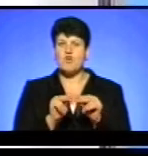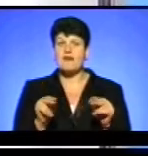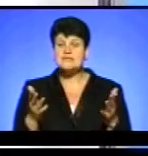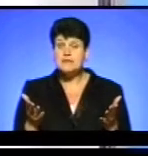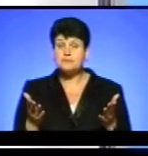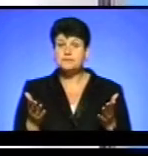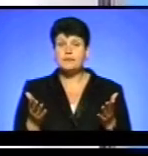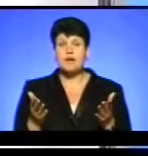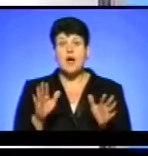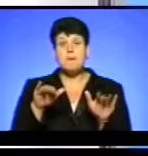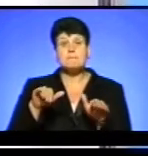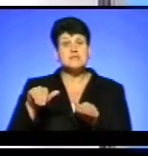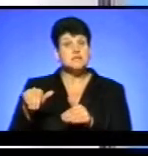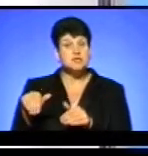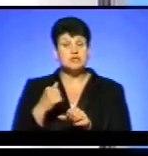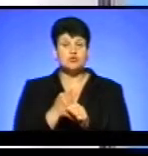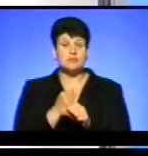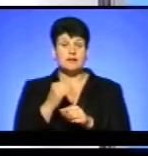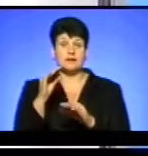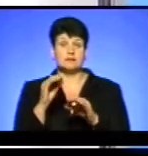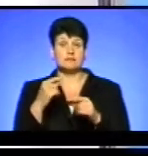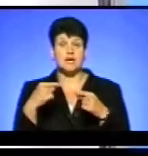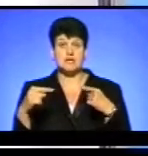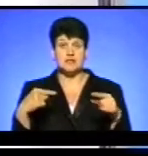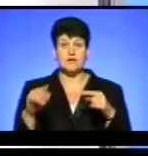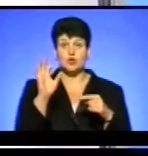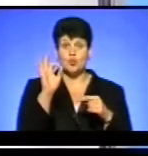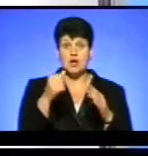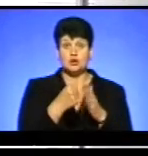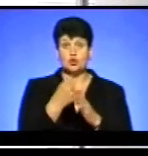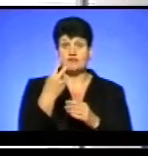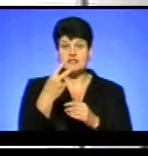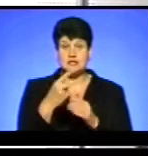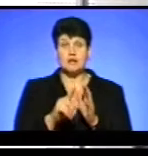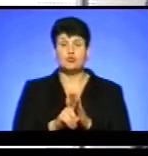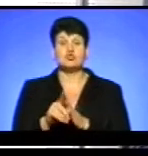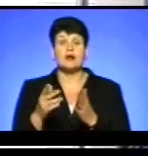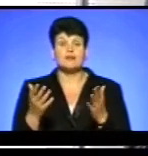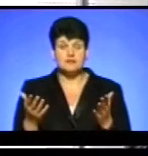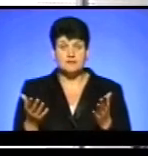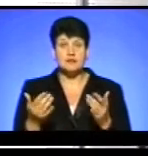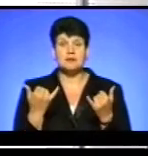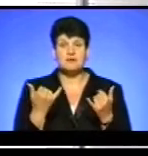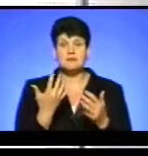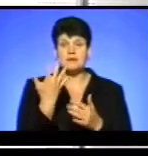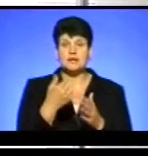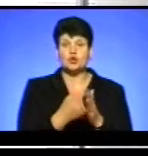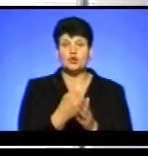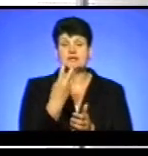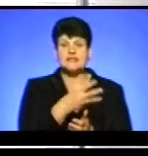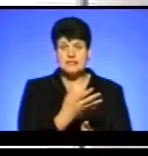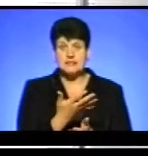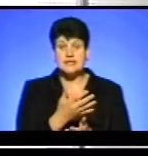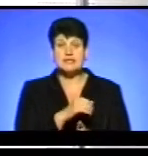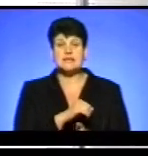Пізніше, сказала Оля Зіновіна, зробили диференціацію від 0 до 20 і почалося. Тепер від 5 до 30. І самі